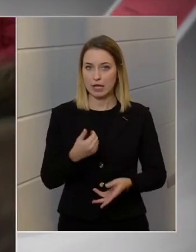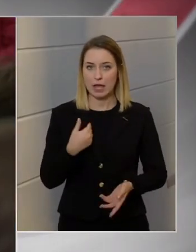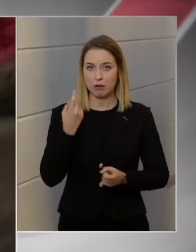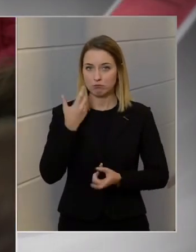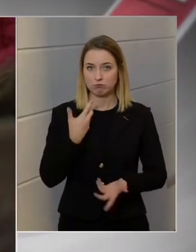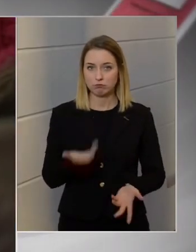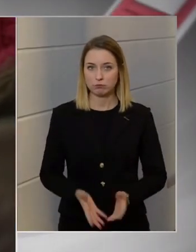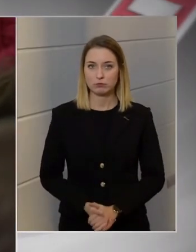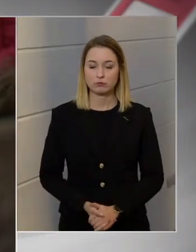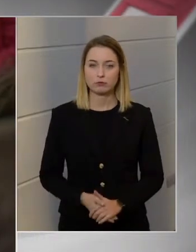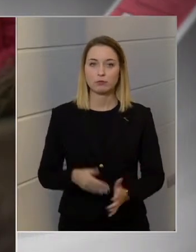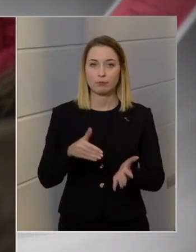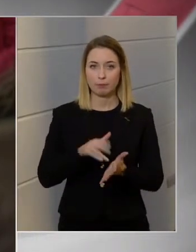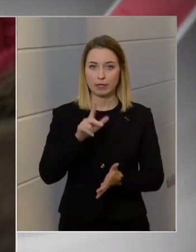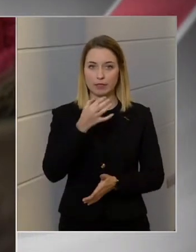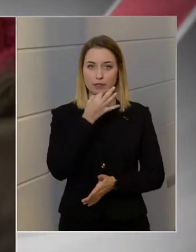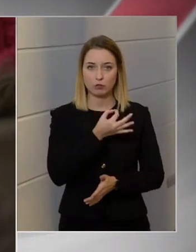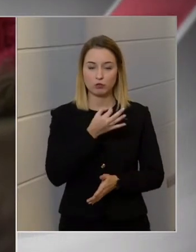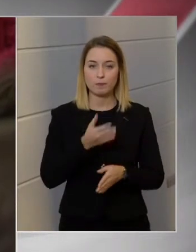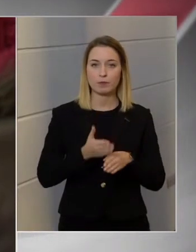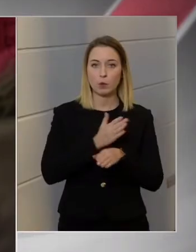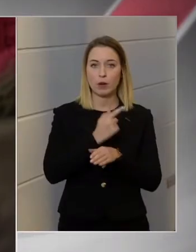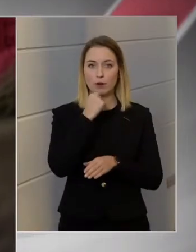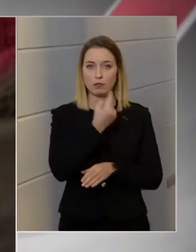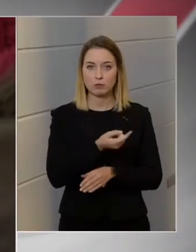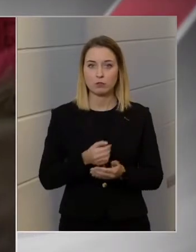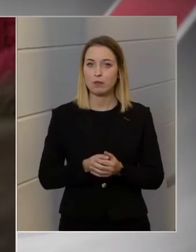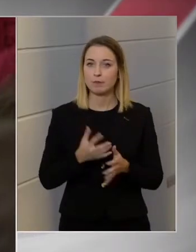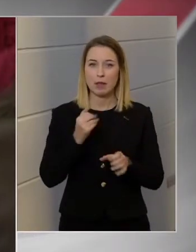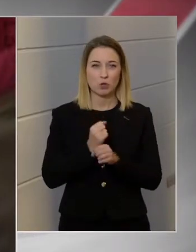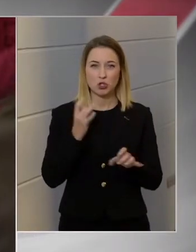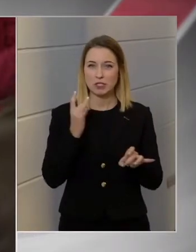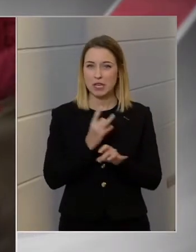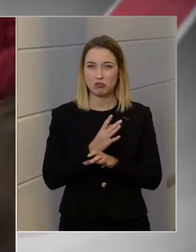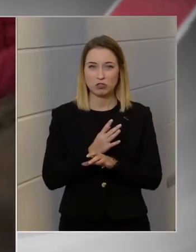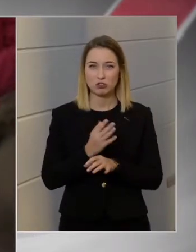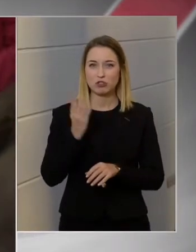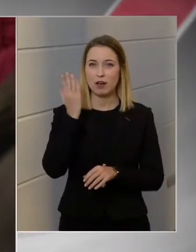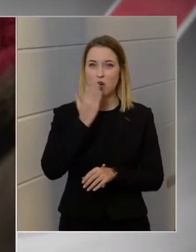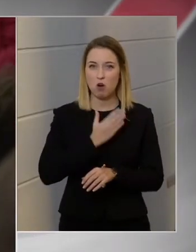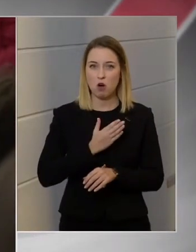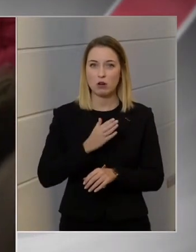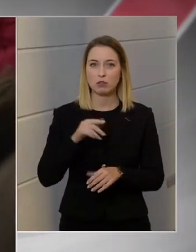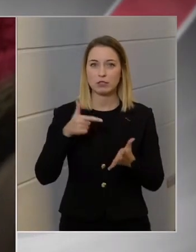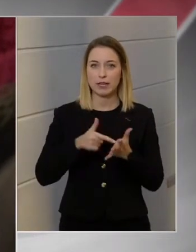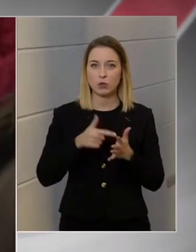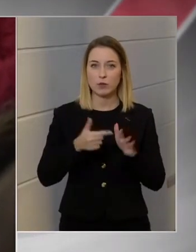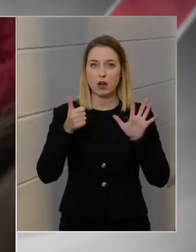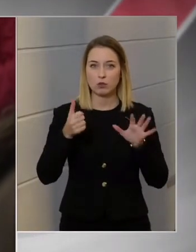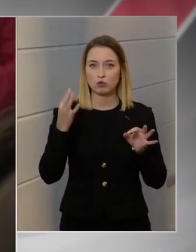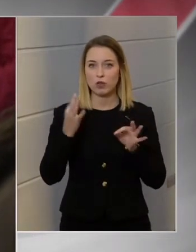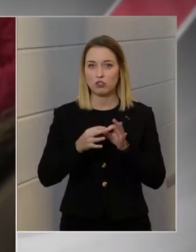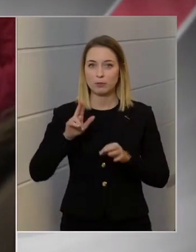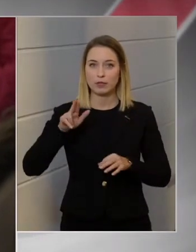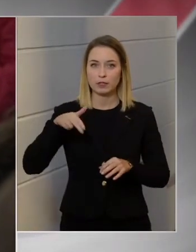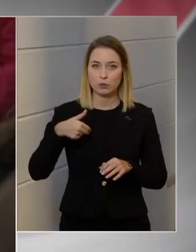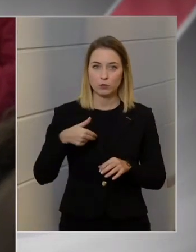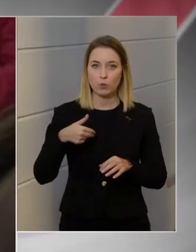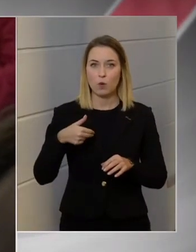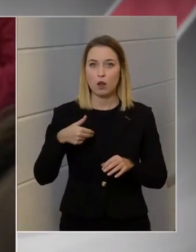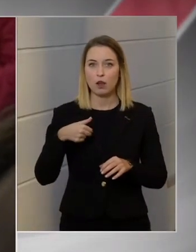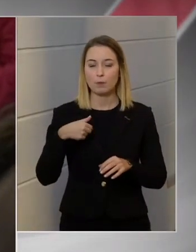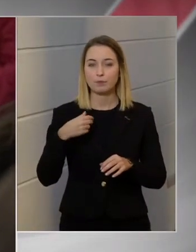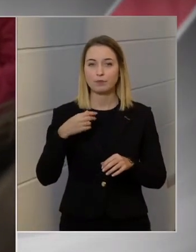Még két kérdésem lenne. Korábban azt mondta, hogy nem tartaná szerencsésnek, hogyha a 2006-os eseményekről szóló